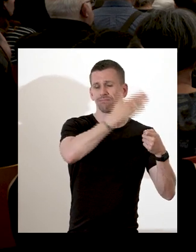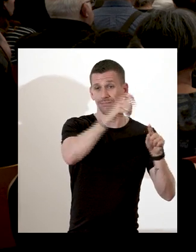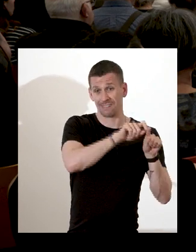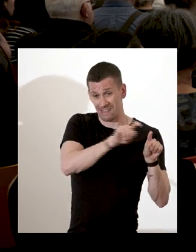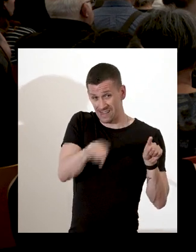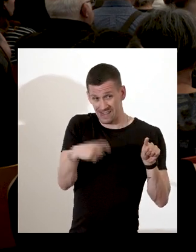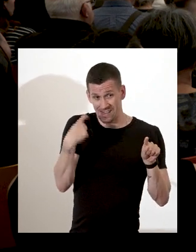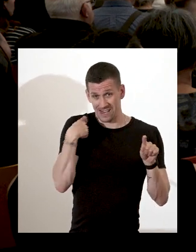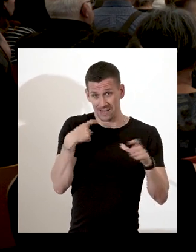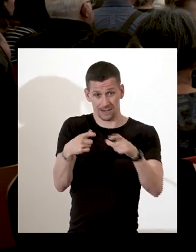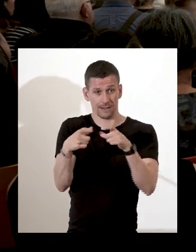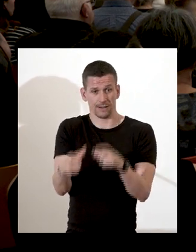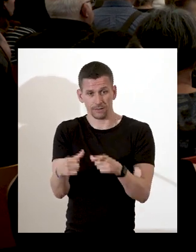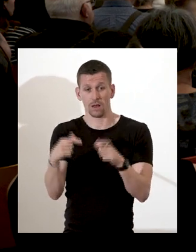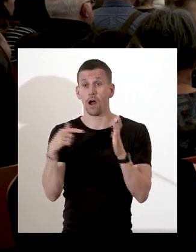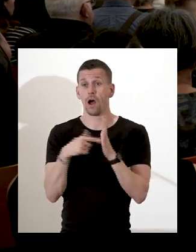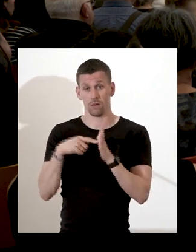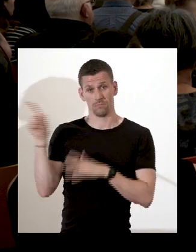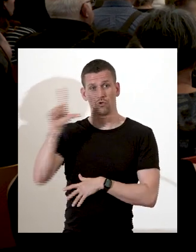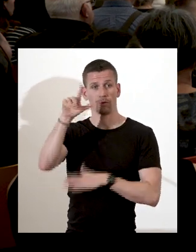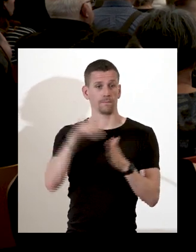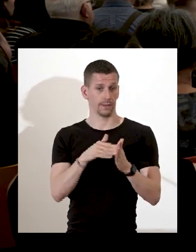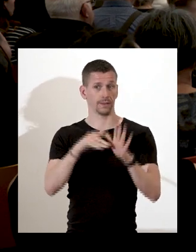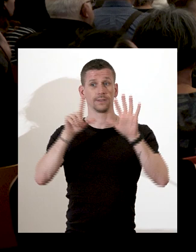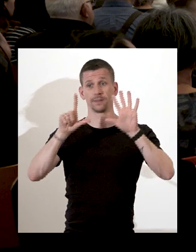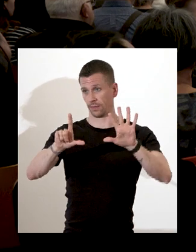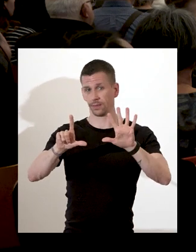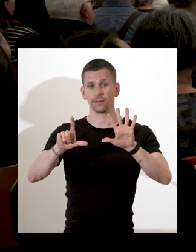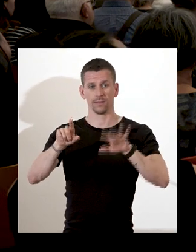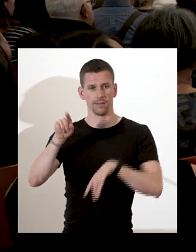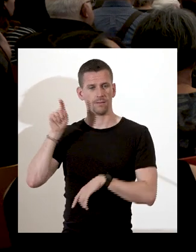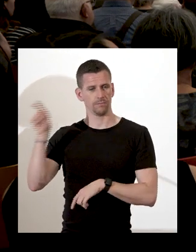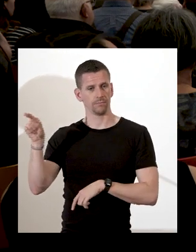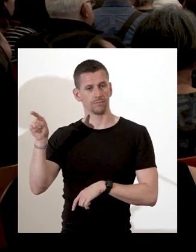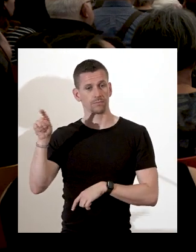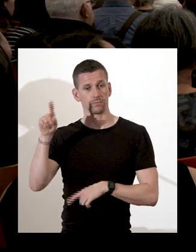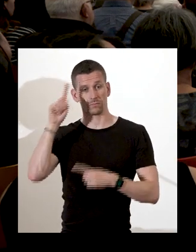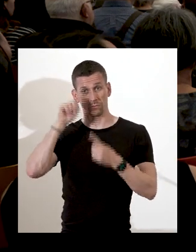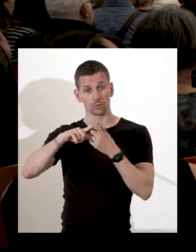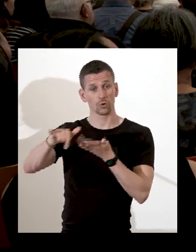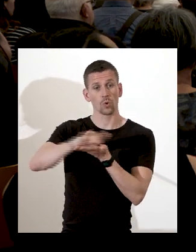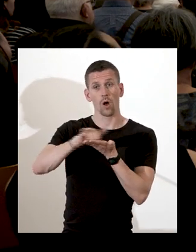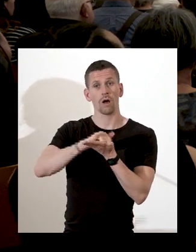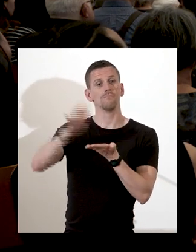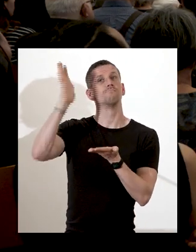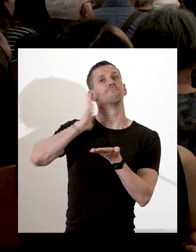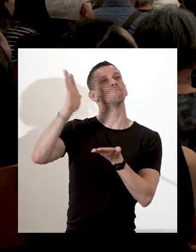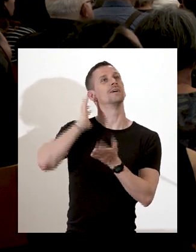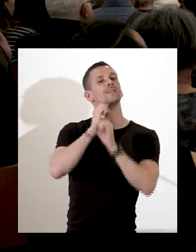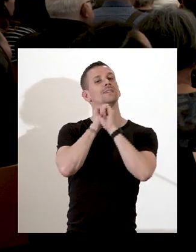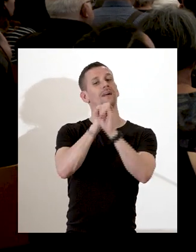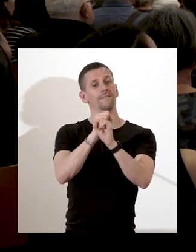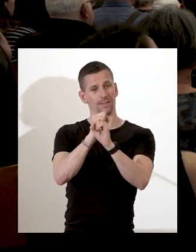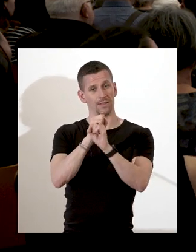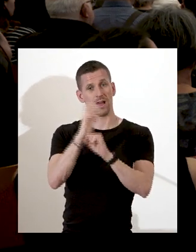inauguré en 2007 et qui commémore le passé esclavagiste de New York et surtout la population africaine qui a contribué à